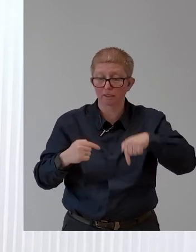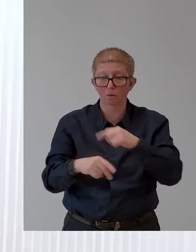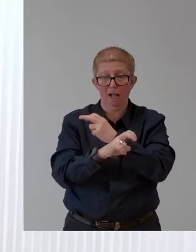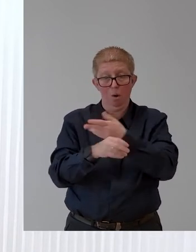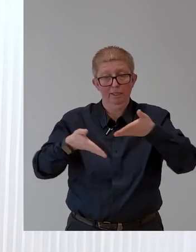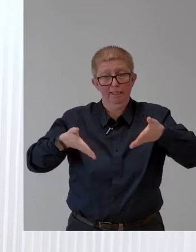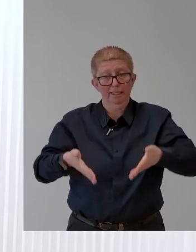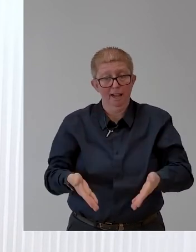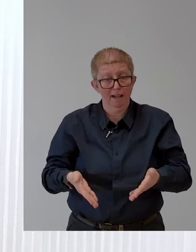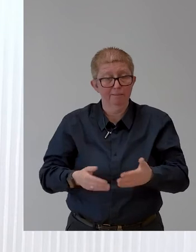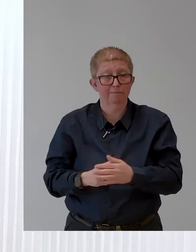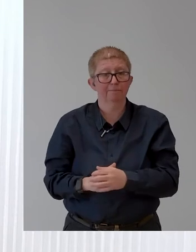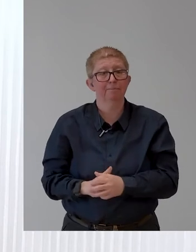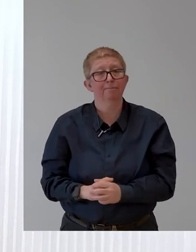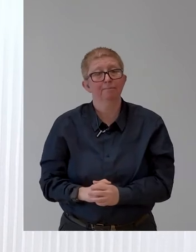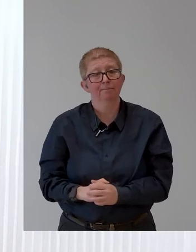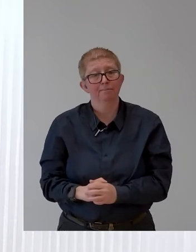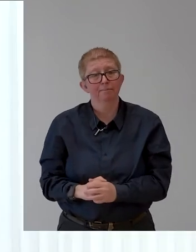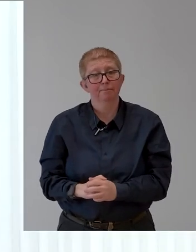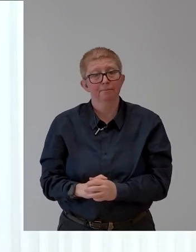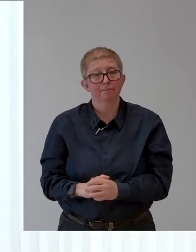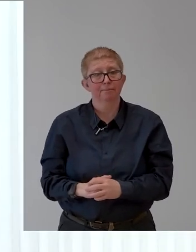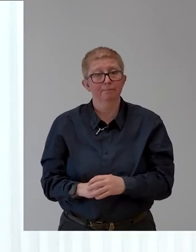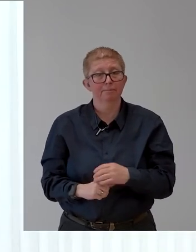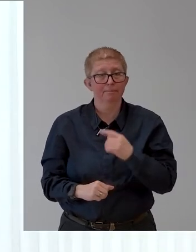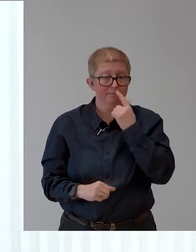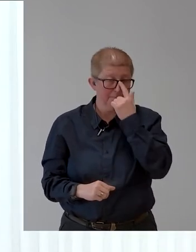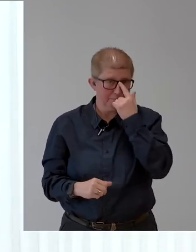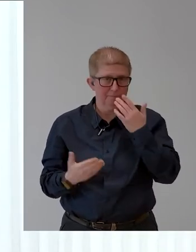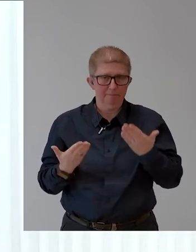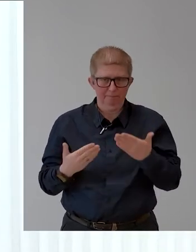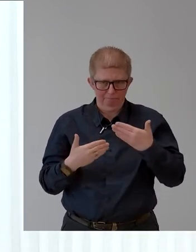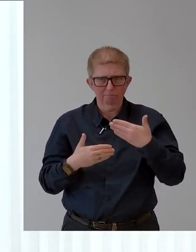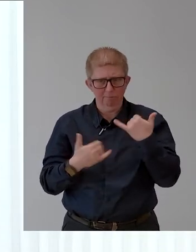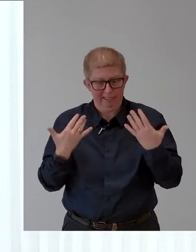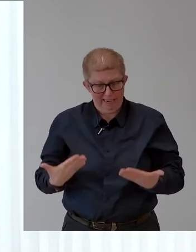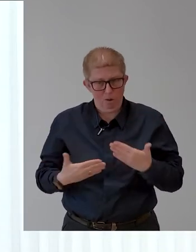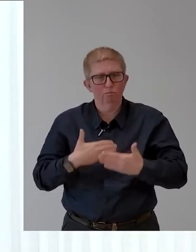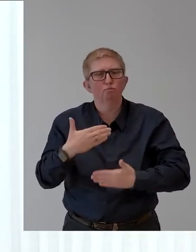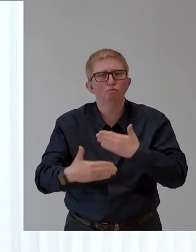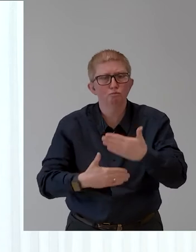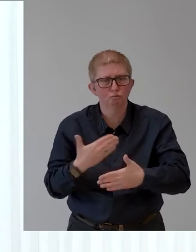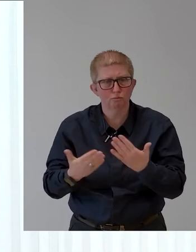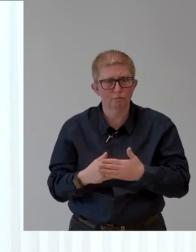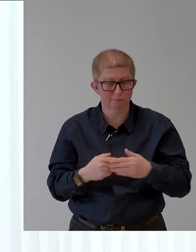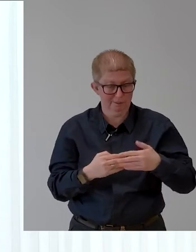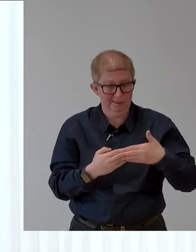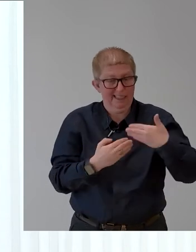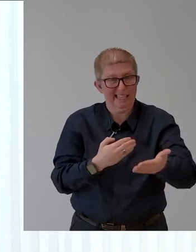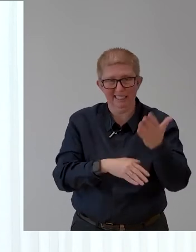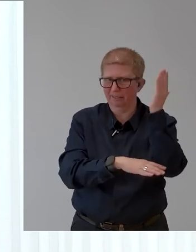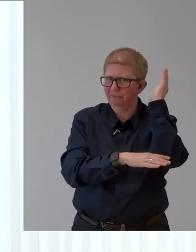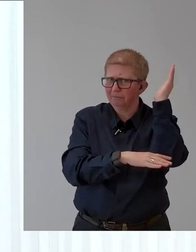in inclusive employment policies. We are moving now to a keynote speech, the next keynote speech in line.